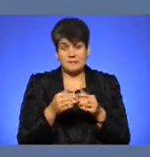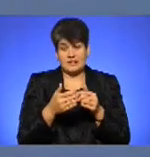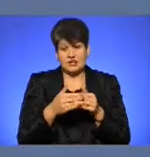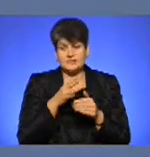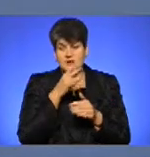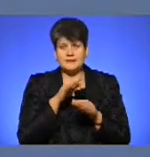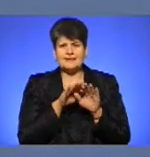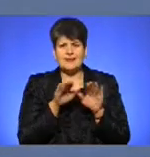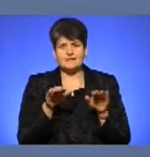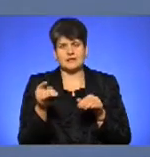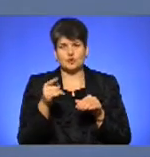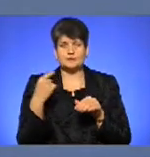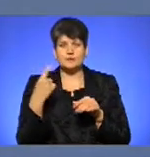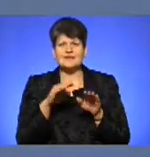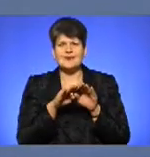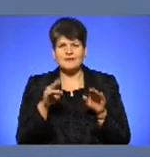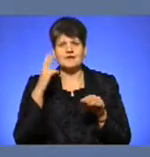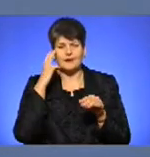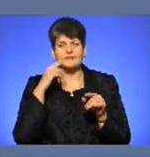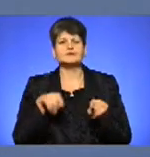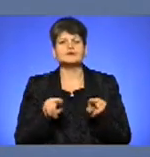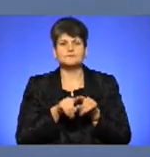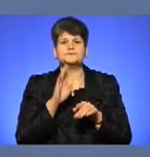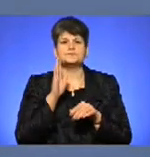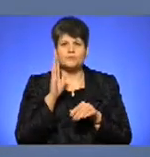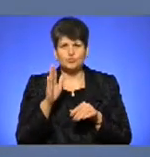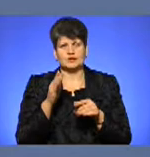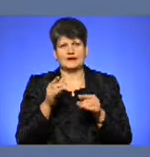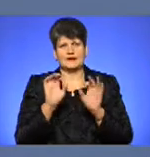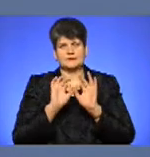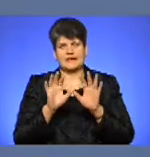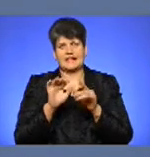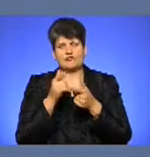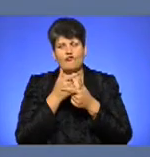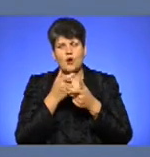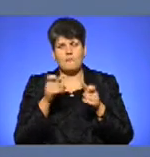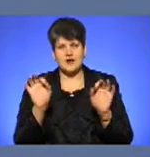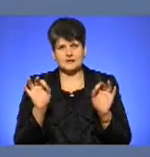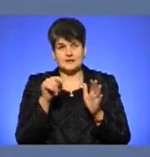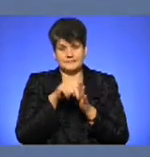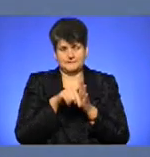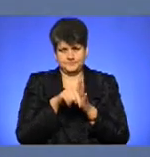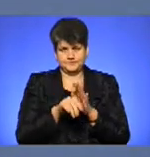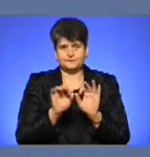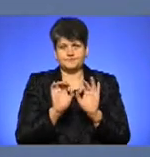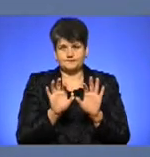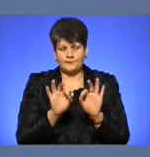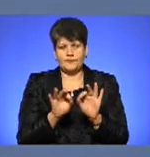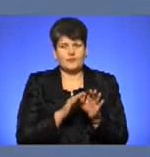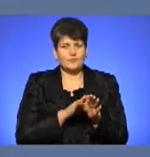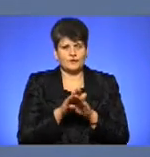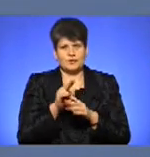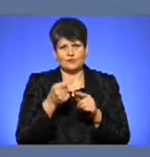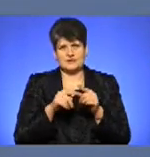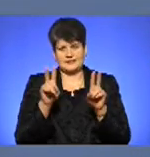рівні Тернопільської області, і на рівні Києва, буде інформація змістована і вичерпна по цій темі. В тому